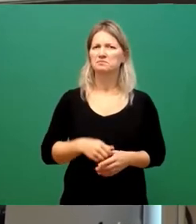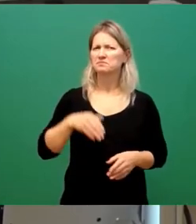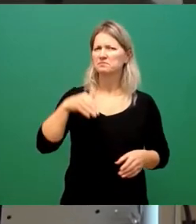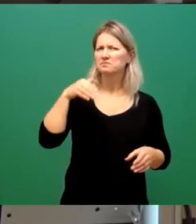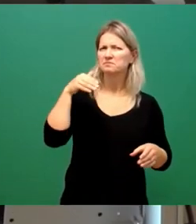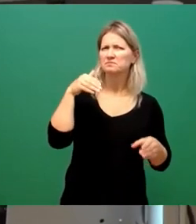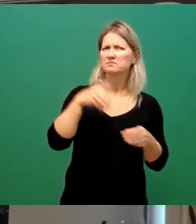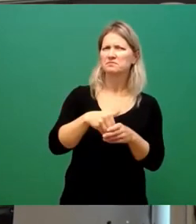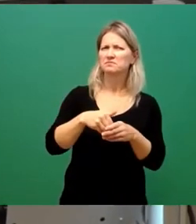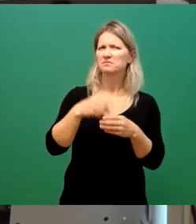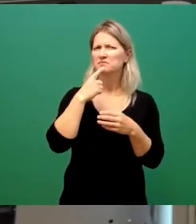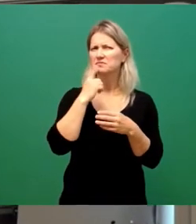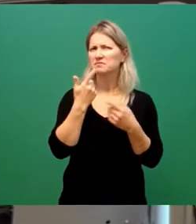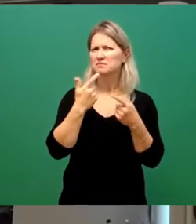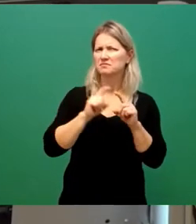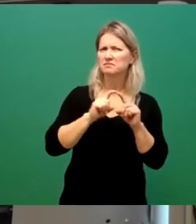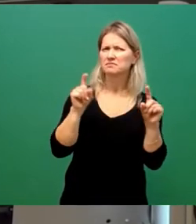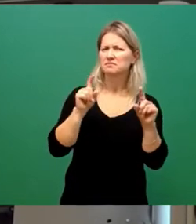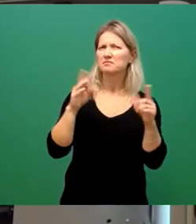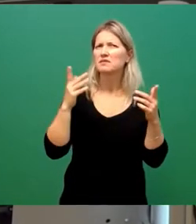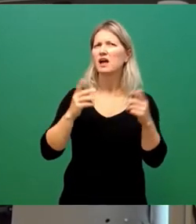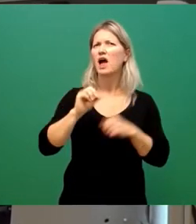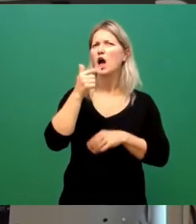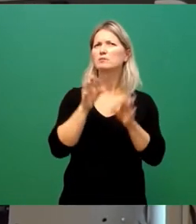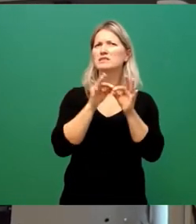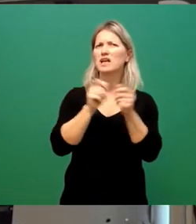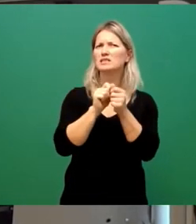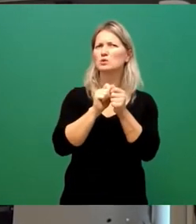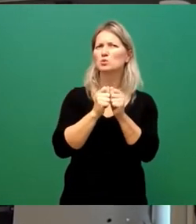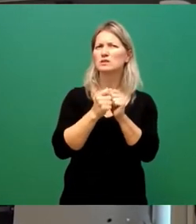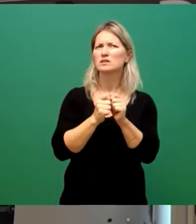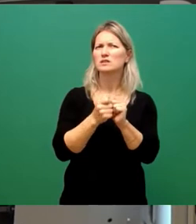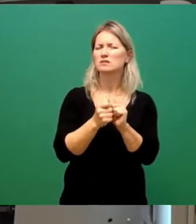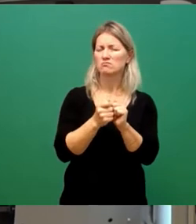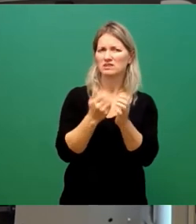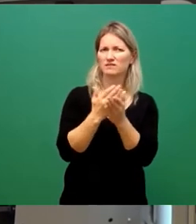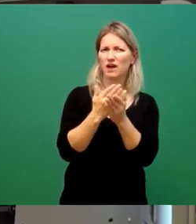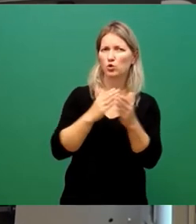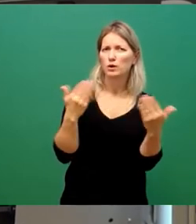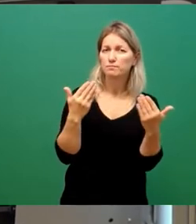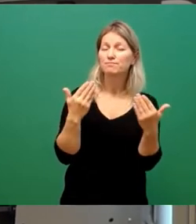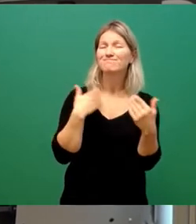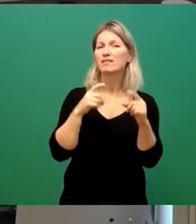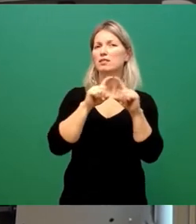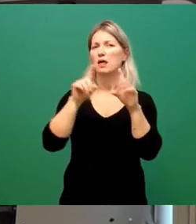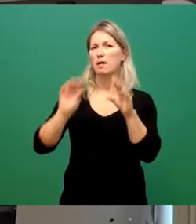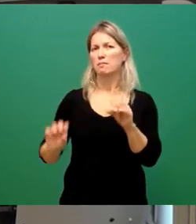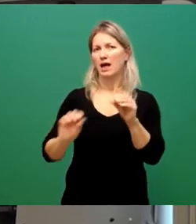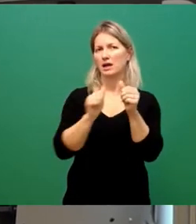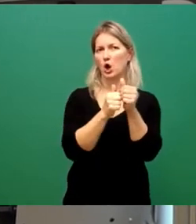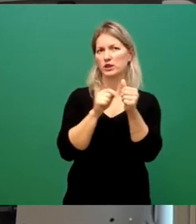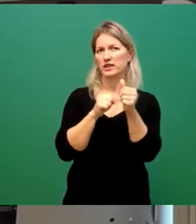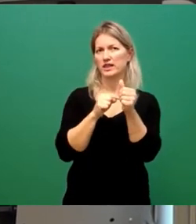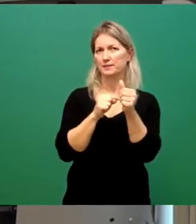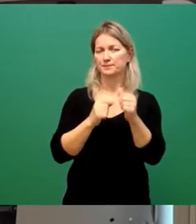der Änderung der Hauptsatzung? Es geht um das Thema Beigeordnete. Beigeordnete